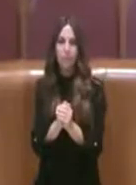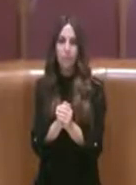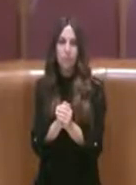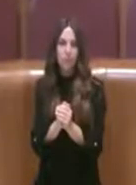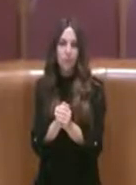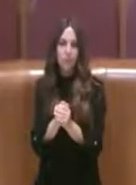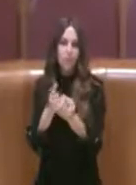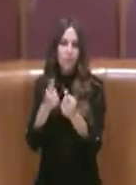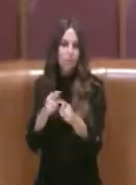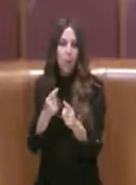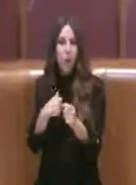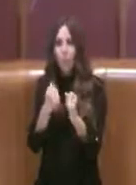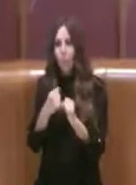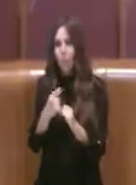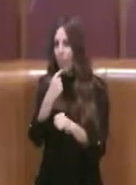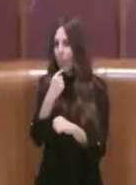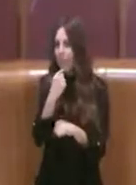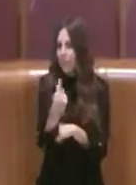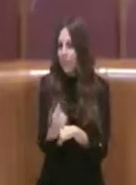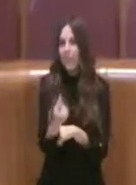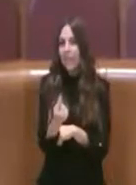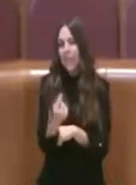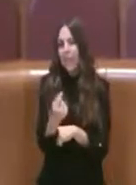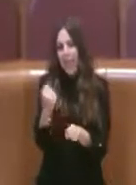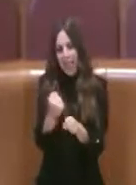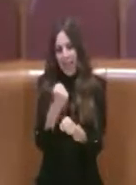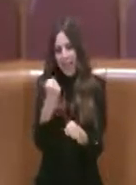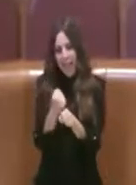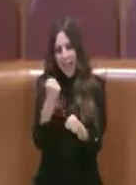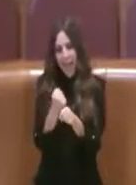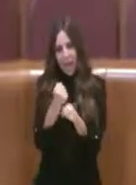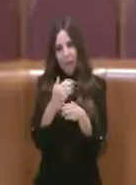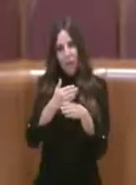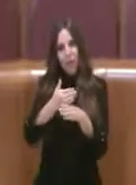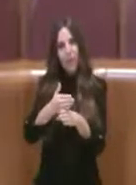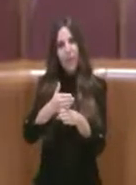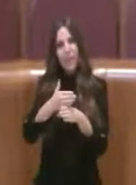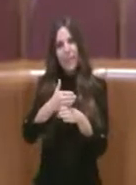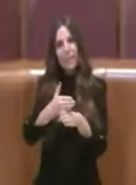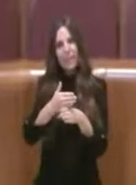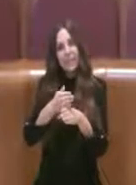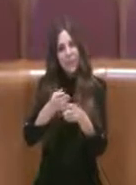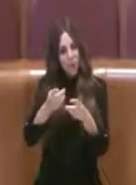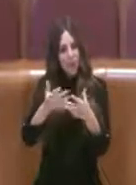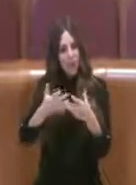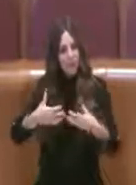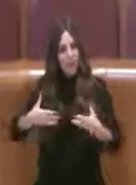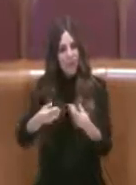questo possiamo dirlo è di fatto anche un lavoro condiviso con l'Aula.